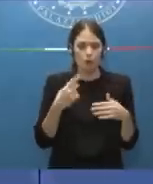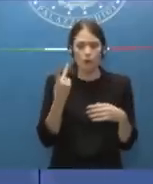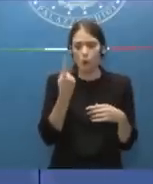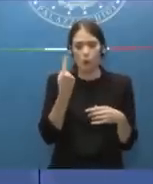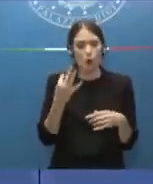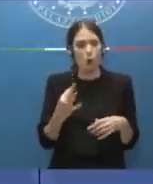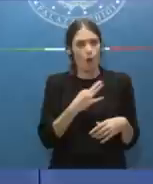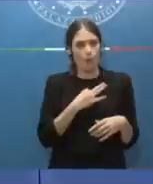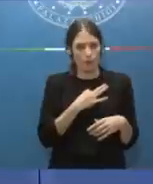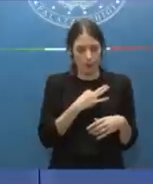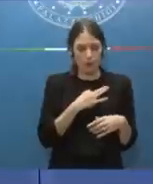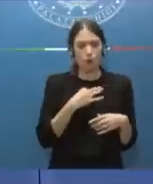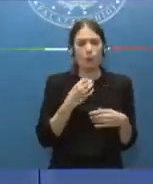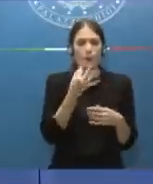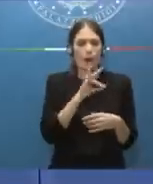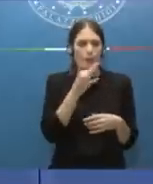accade quasi sempre in questi eventi,